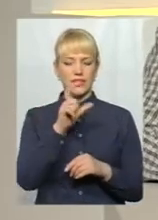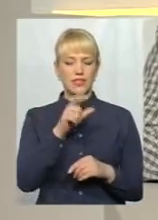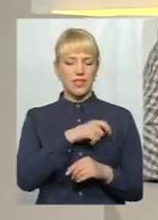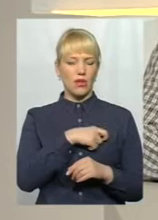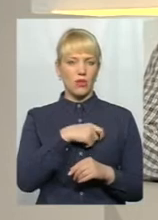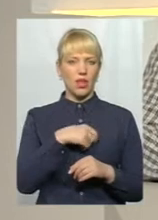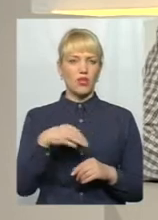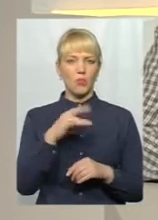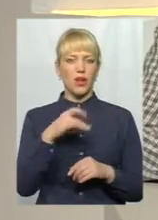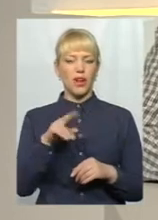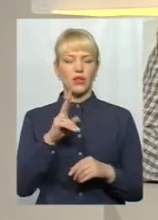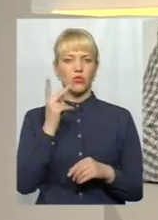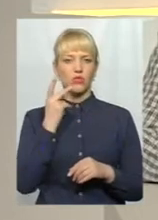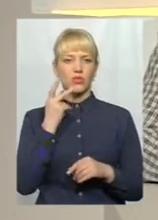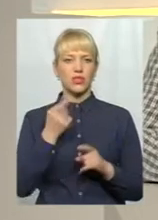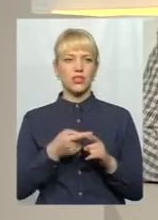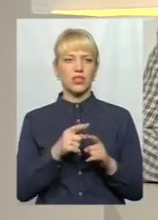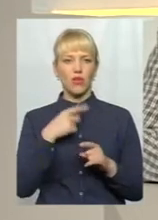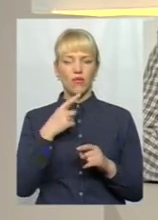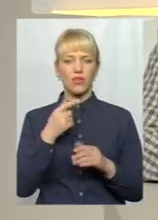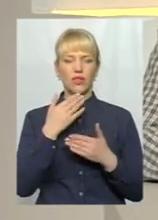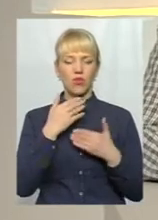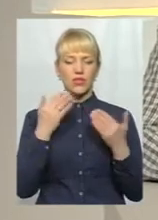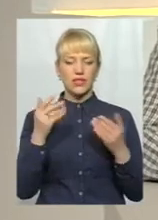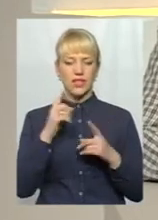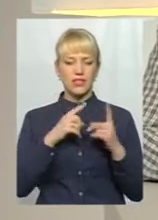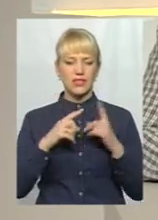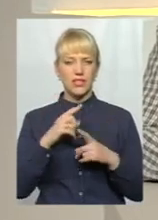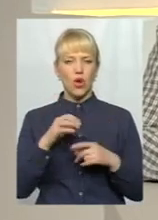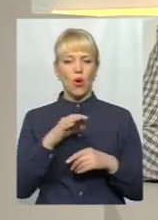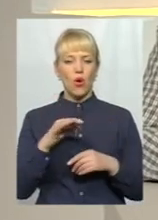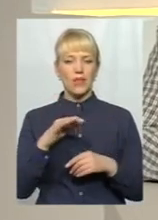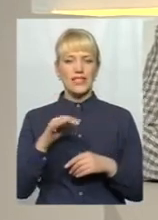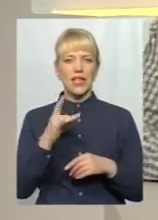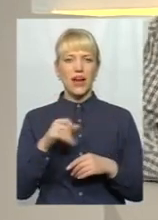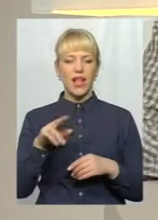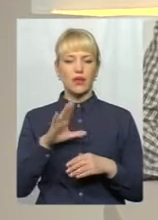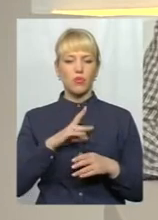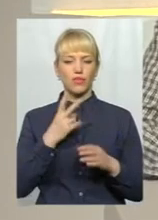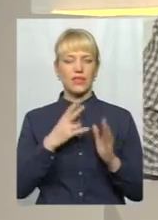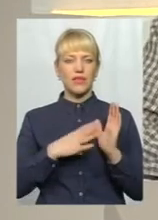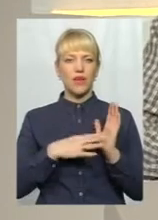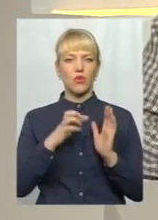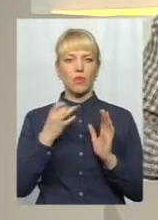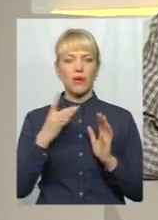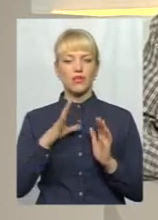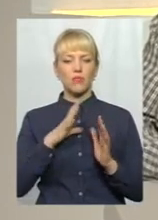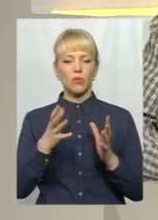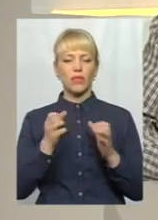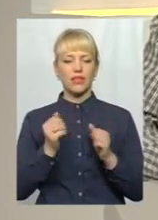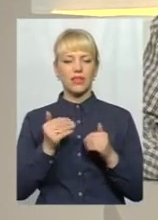постійно майже про це говорять, і на останній сесії обласної ради 29 березня було прийняте звернення до Кабінету Міністрів,